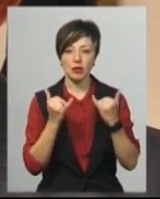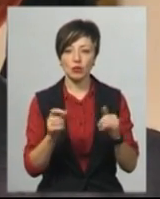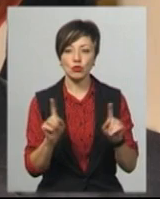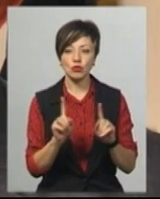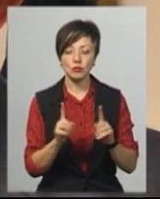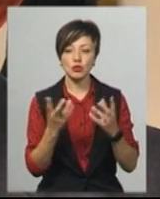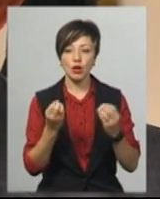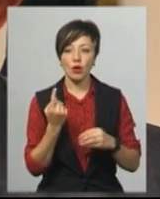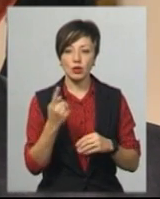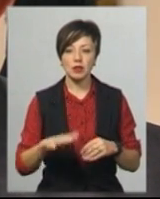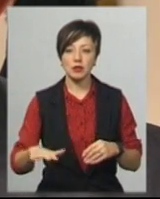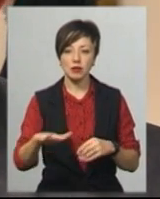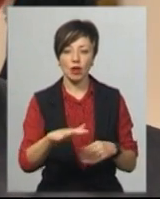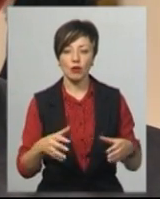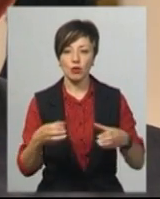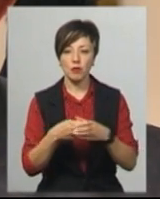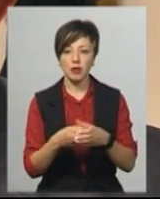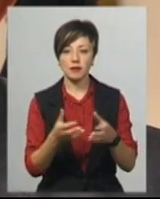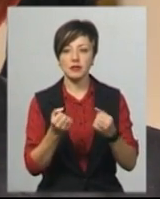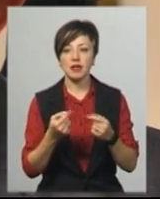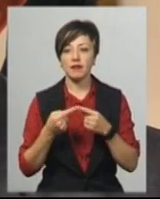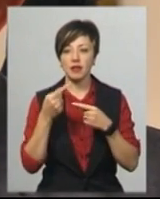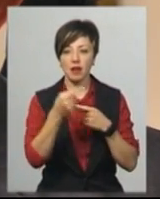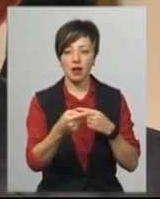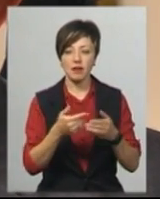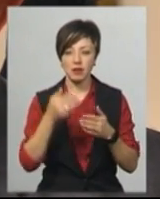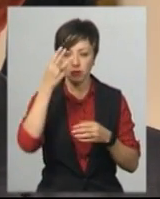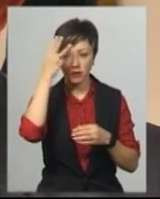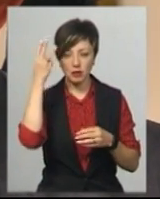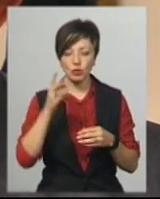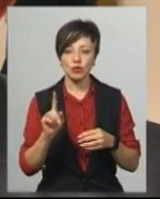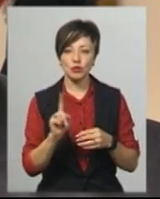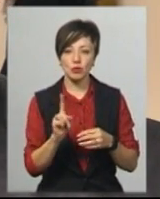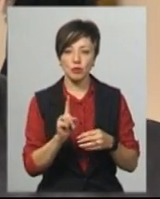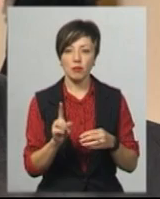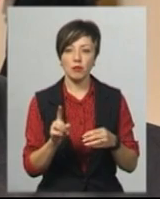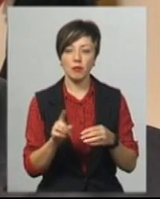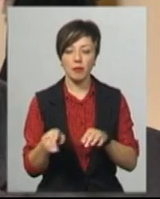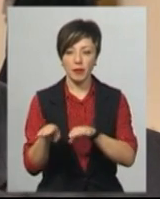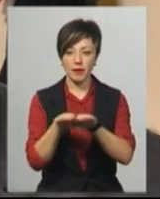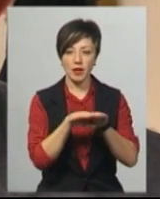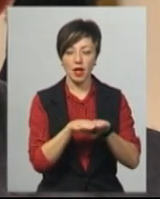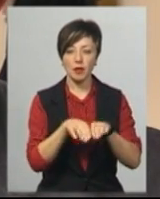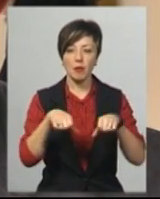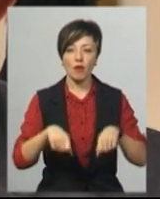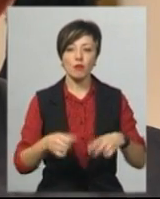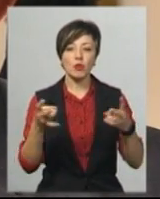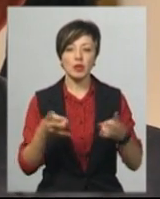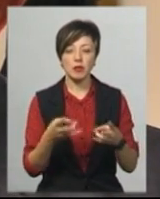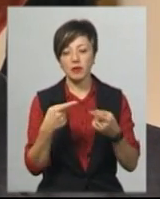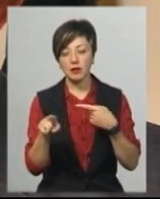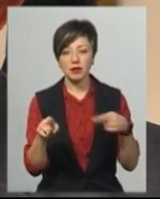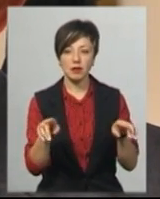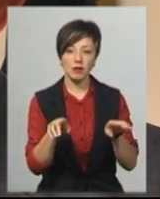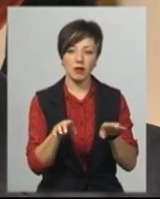щоб хоча б ще одну територіальну громаду взяти віддаленою від обласного центру, для того, щоб порівняти їхні правові потреби, наскільки вони різняються